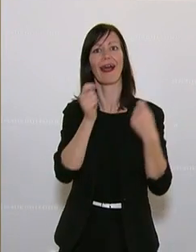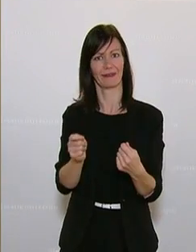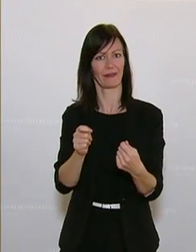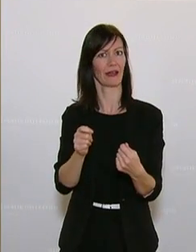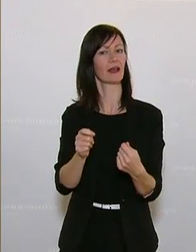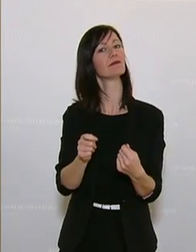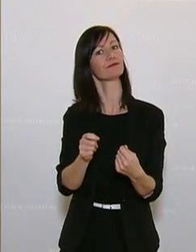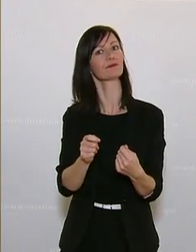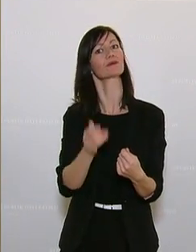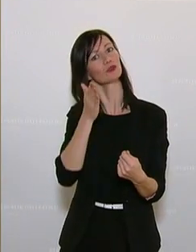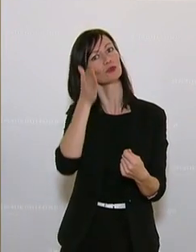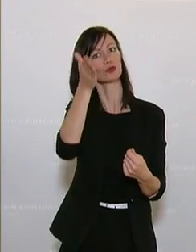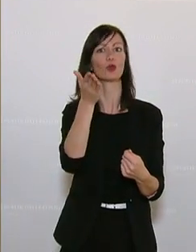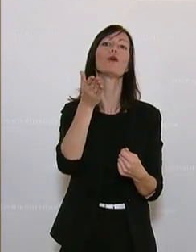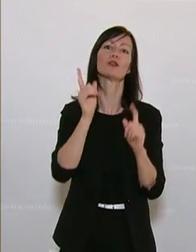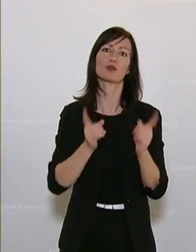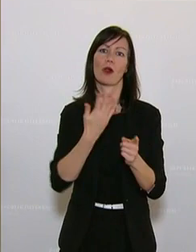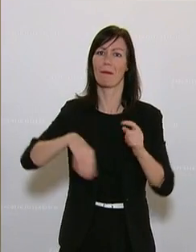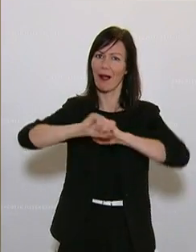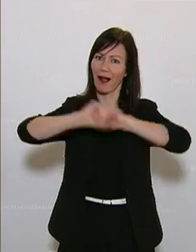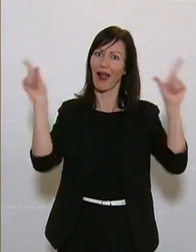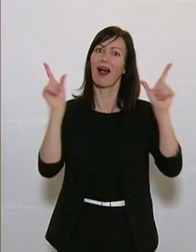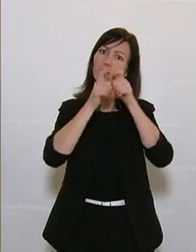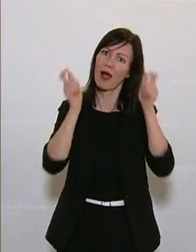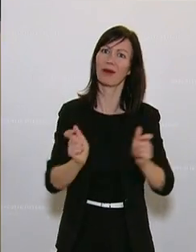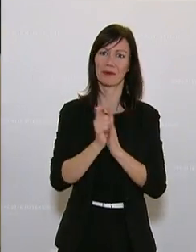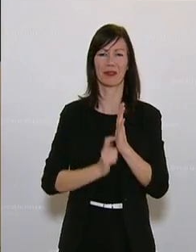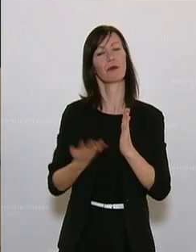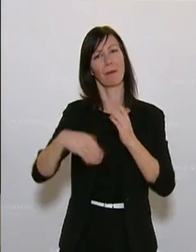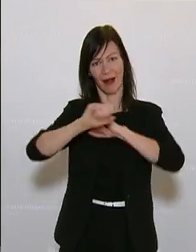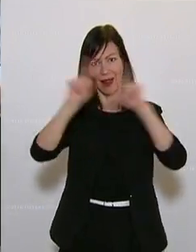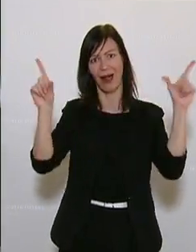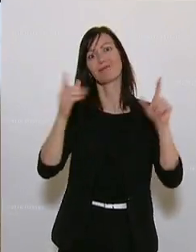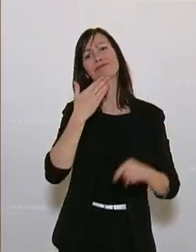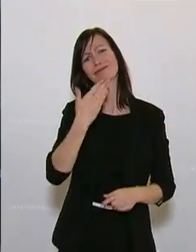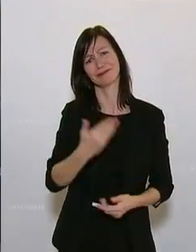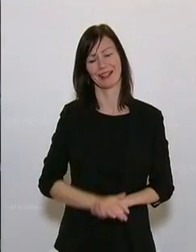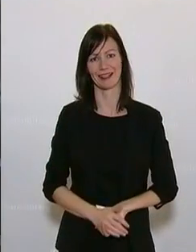der in Zukunft für mehr Klarheit sorgen wird. Herzlichen Dank. Applaus Vielen Dank.